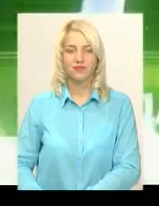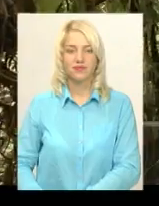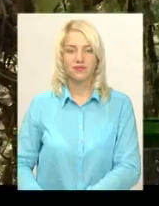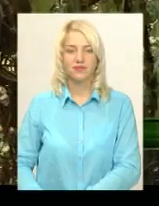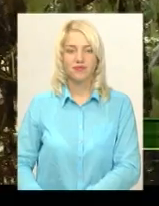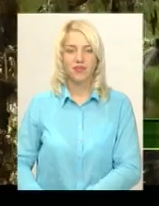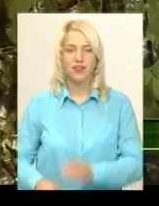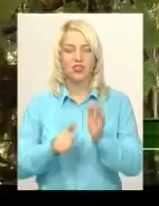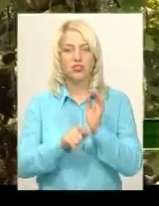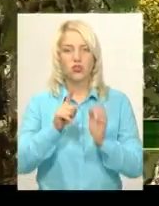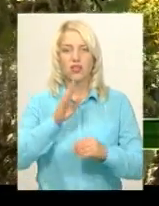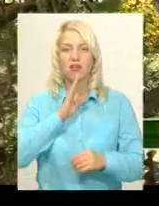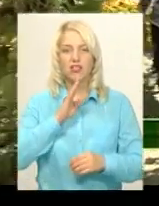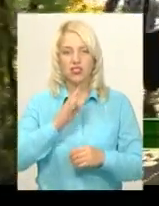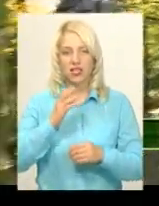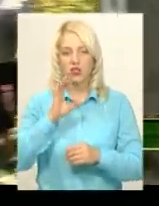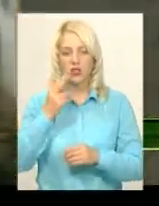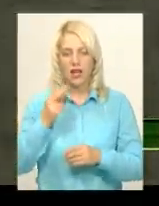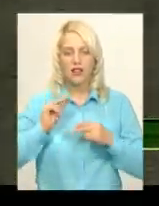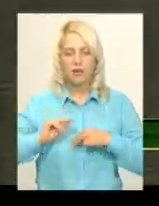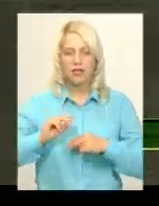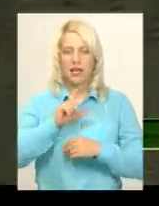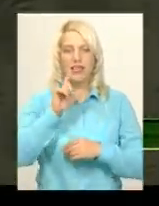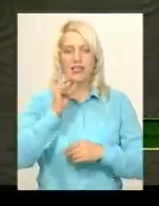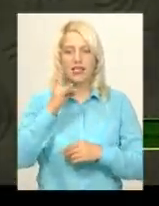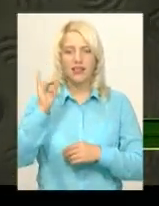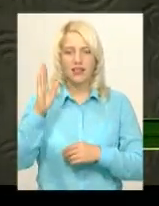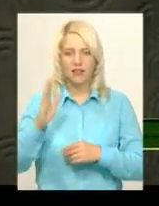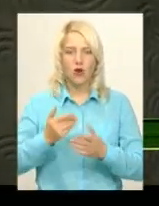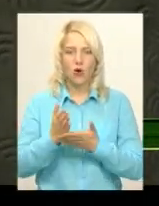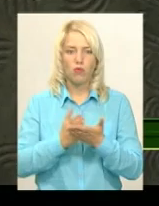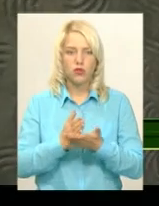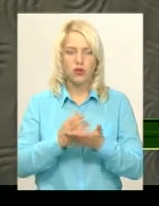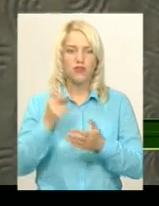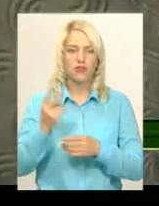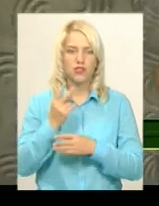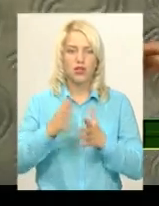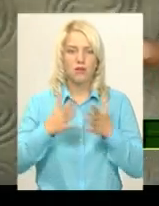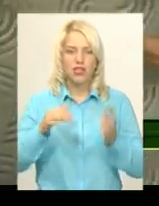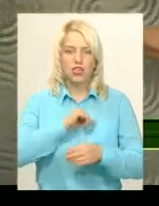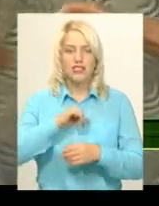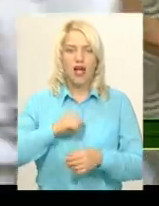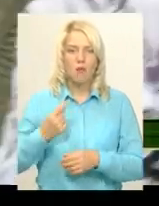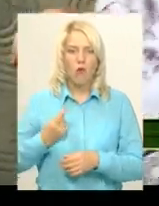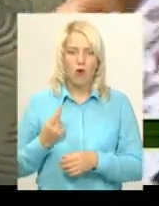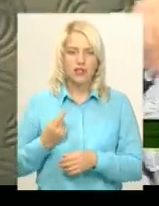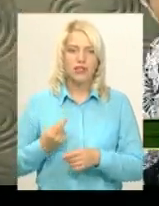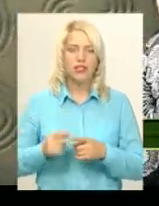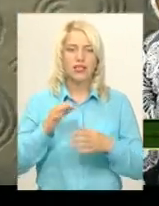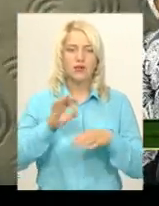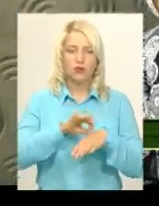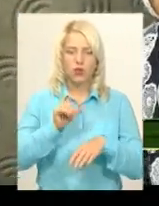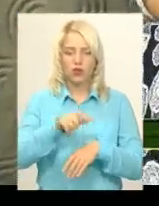61-річна соціальна працівниця Зінькова Вінковецького району обслуговує вдвічі більше самотніх та недужих односельців